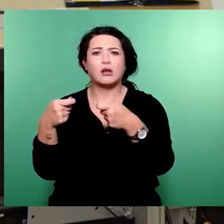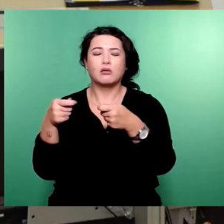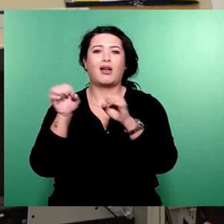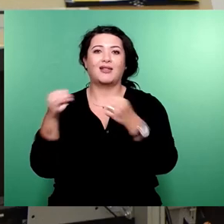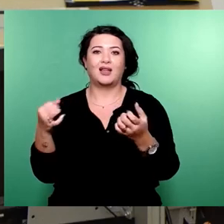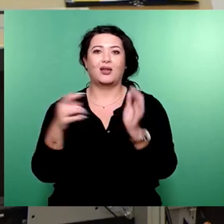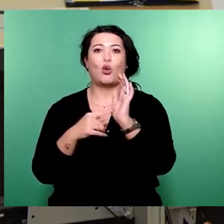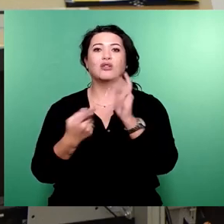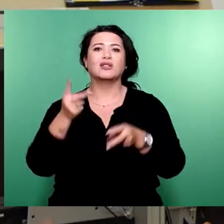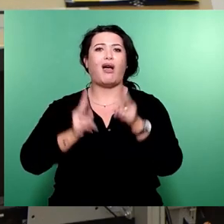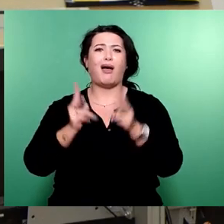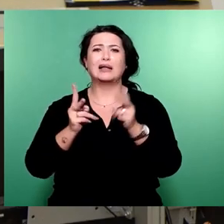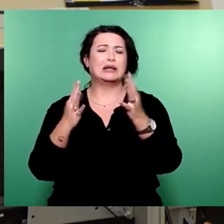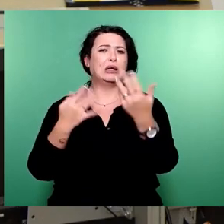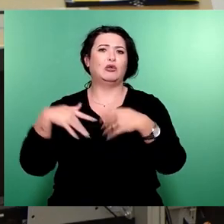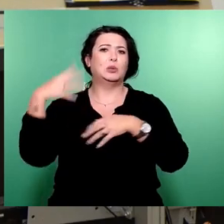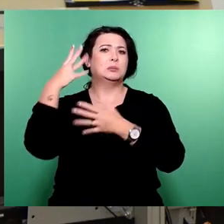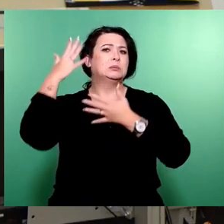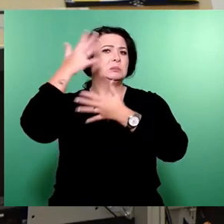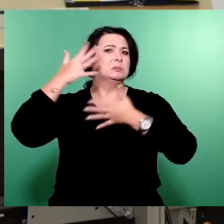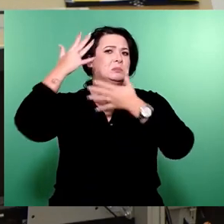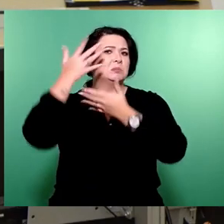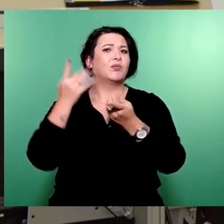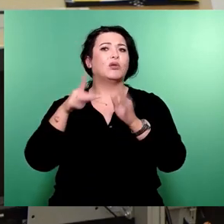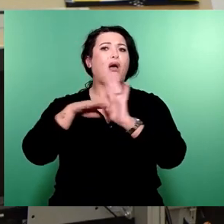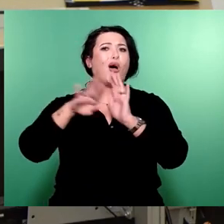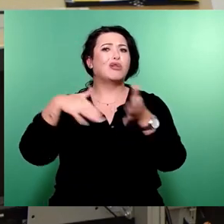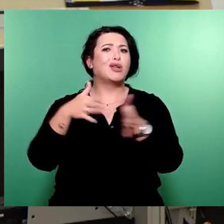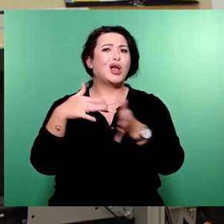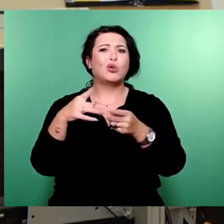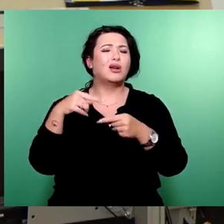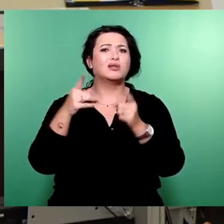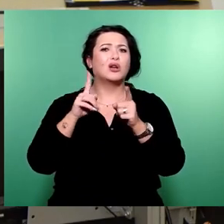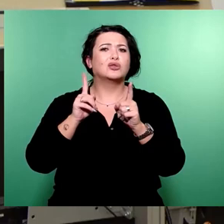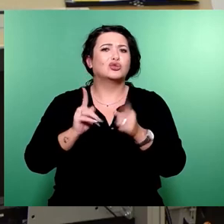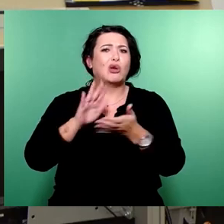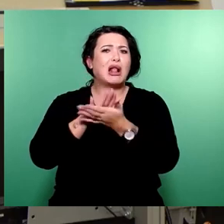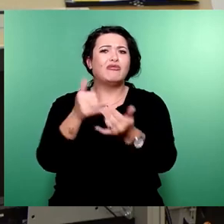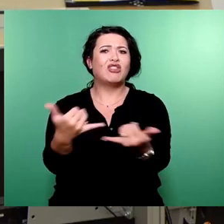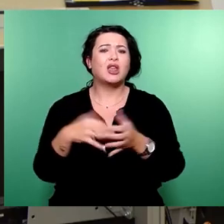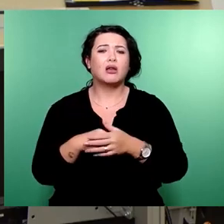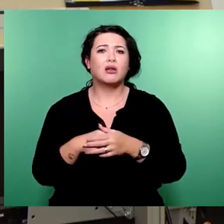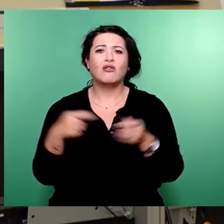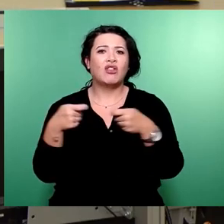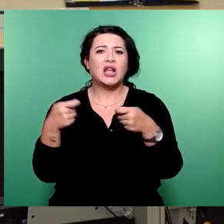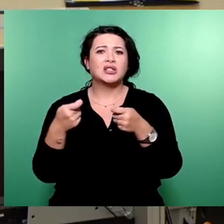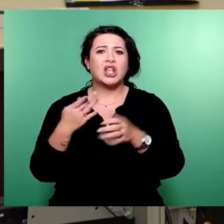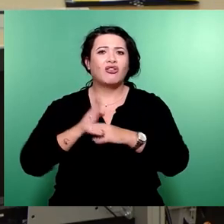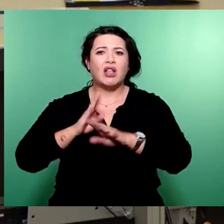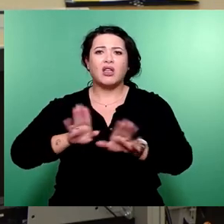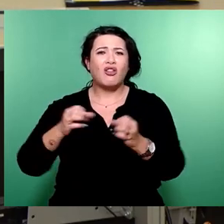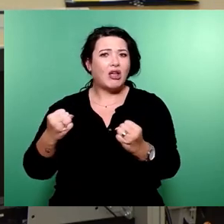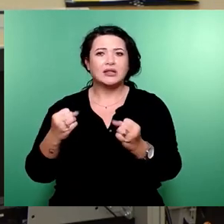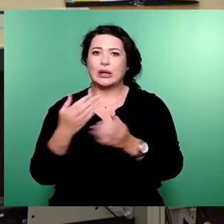im Blauen und auch, wie soll denn das ab 1. Januar funktionieren? Also es geht nicht. Es ist nicht ausfinanziert. Das nächste ist